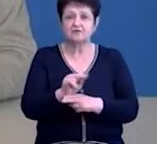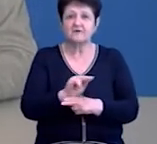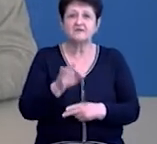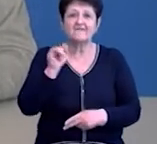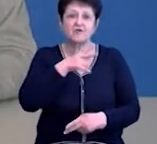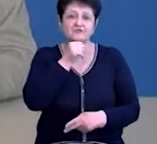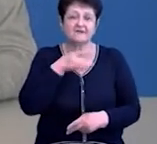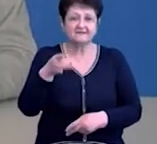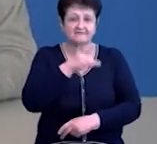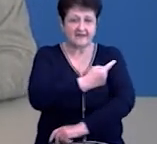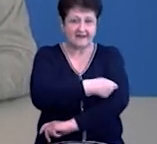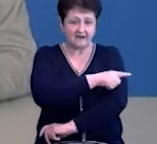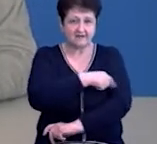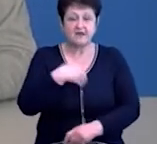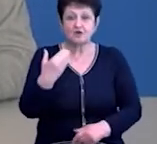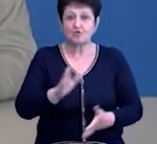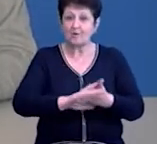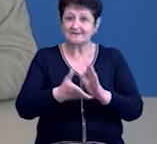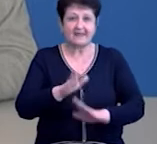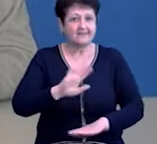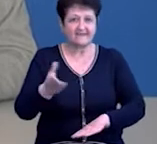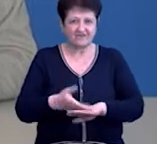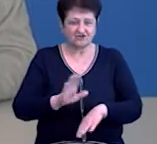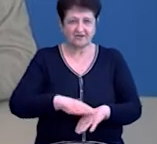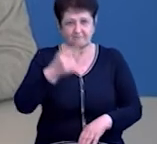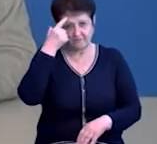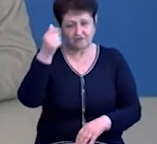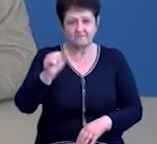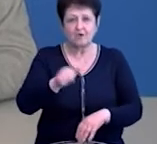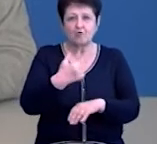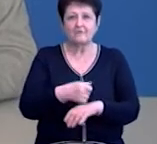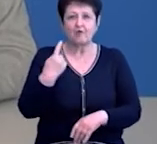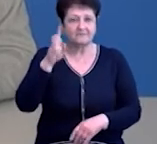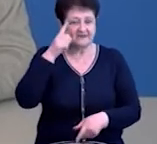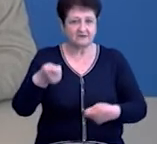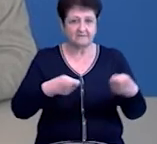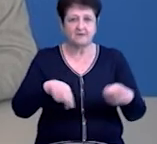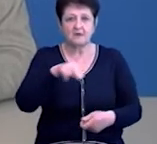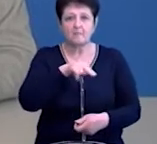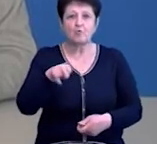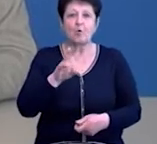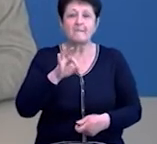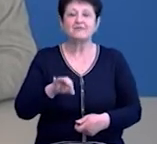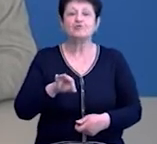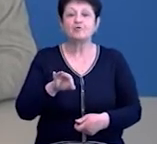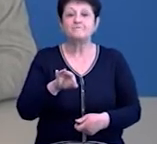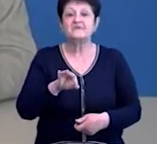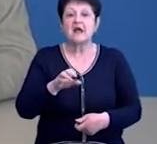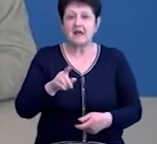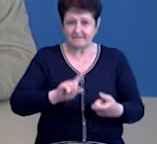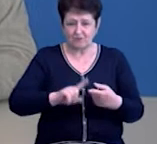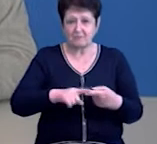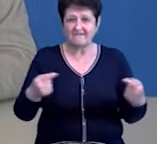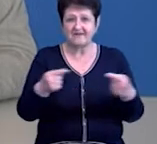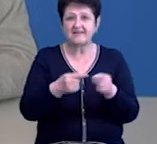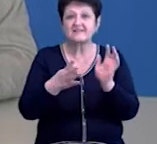Козелецької райлікарні. Його стан не важкий. Як повідомив голова облдержадміністрації Андрій Прокопенко, епідеміологи визначили